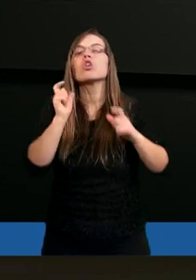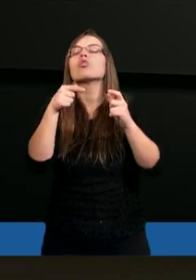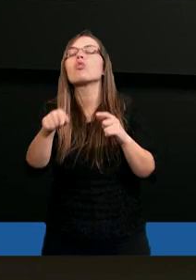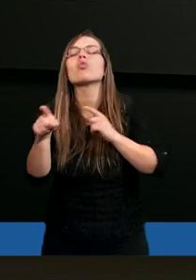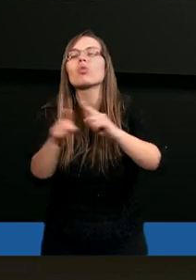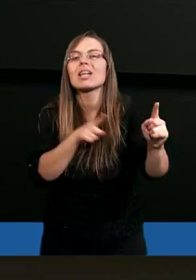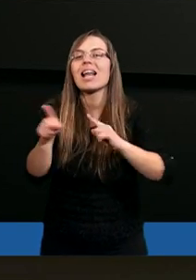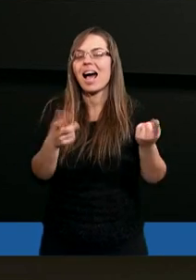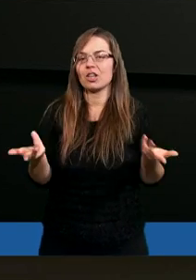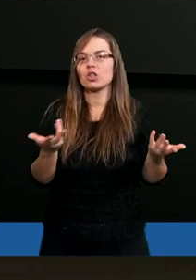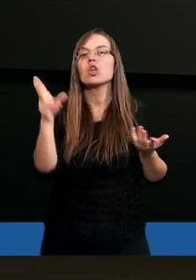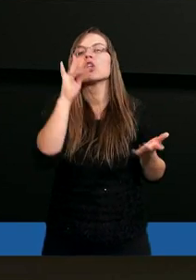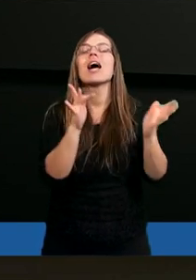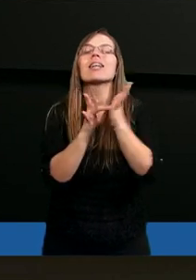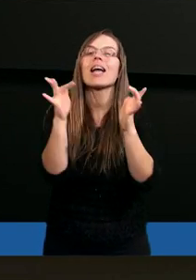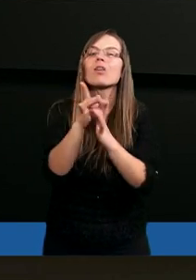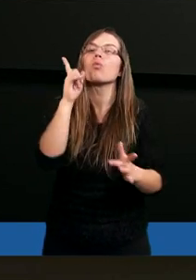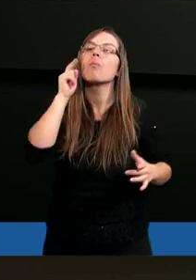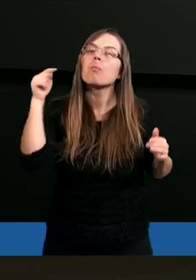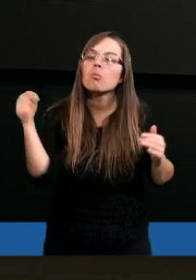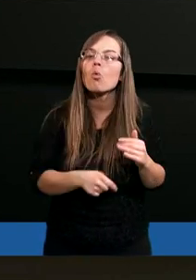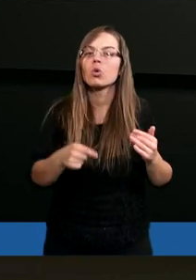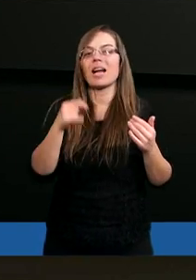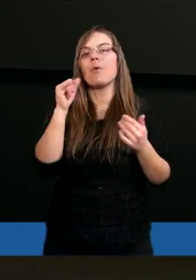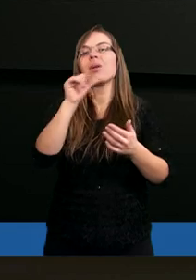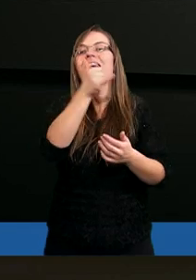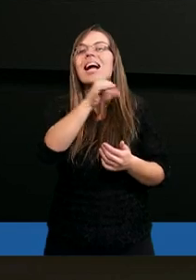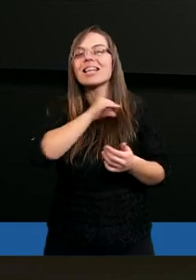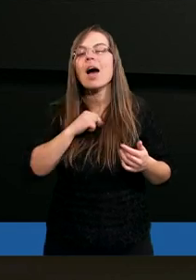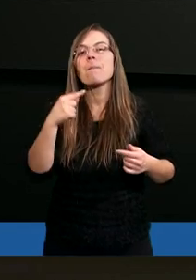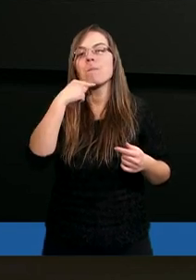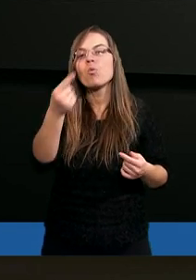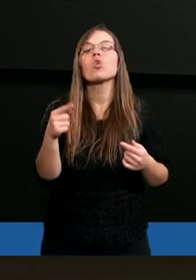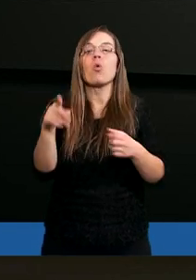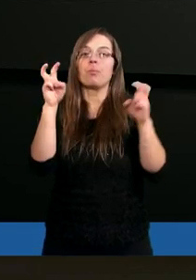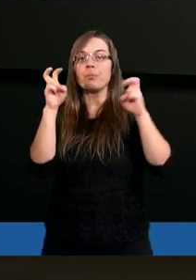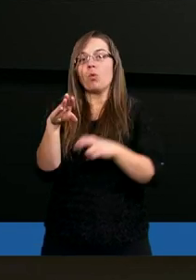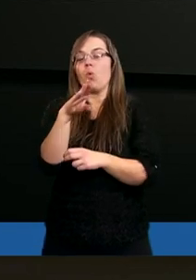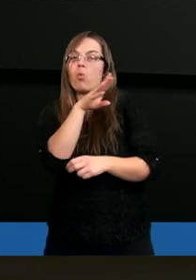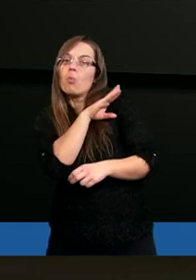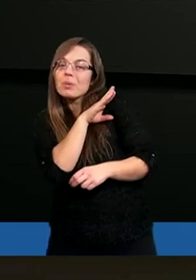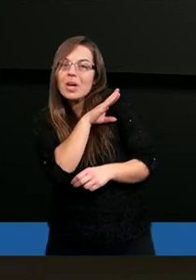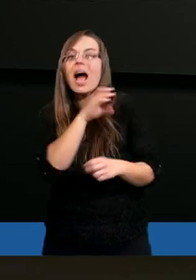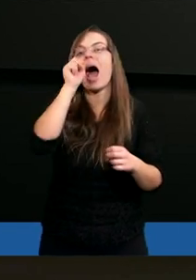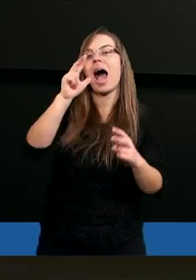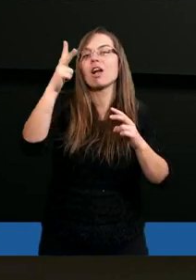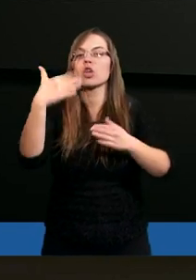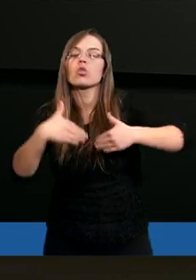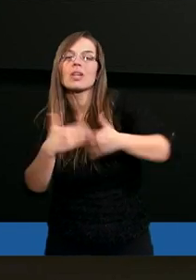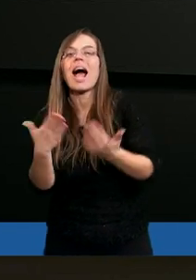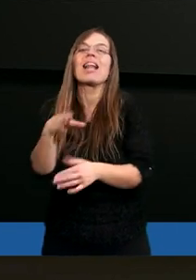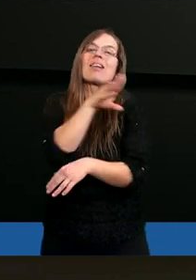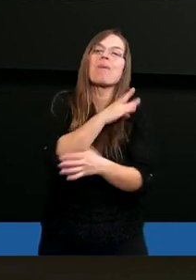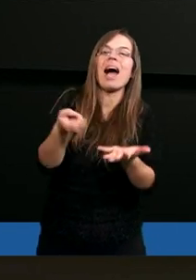Co to znaczy, że Chrystus musiał, jak sam powiedział, umrzeć, a trzeciego dnia